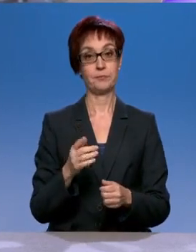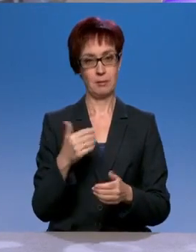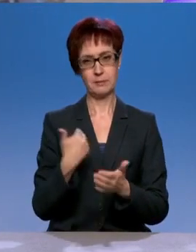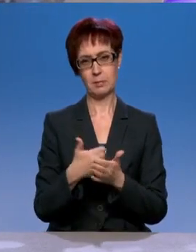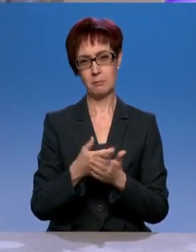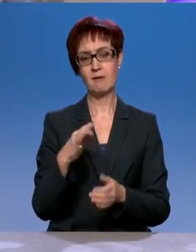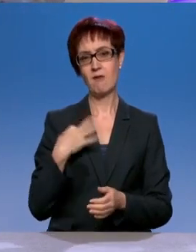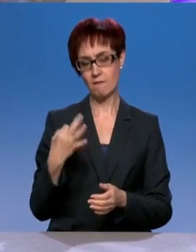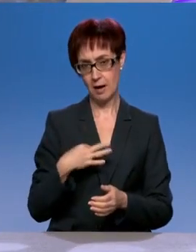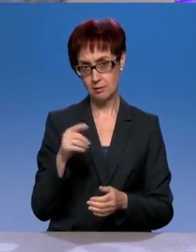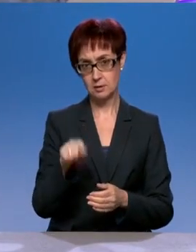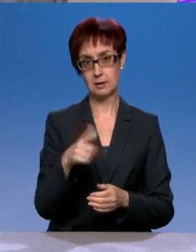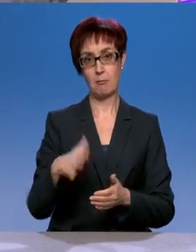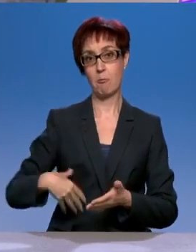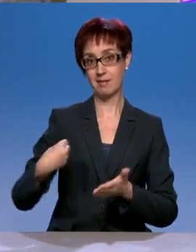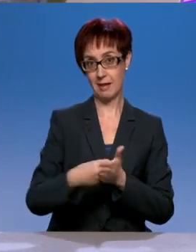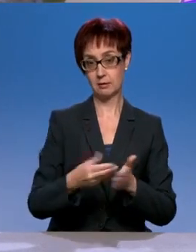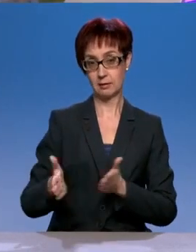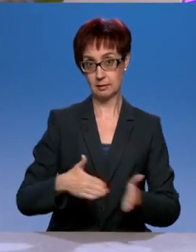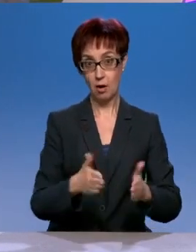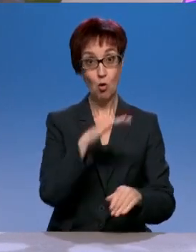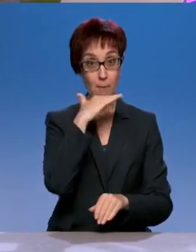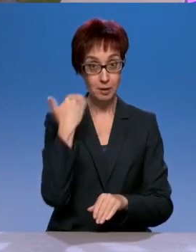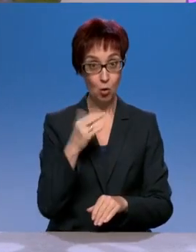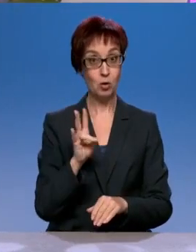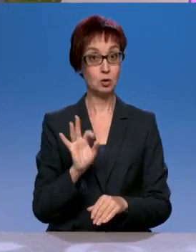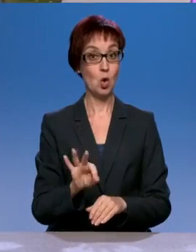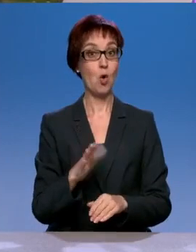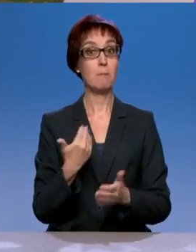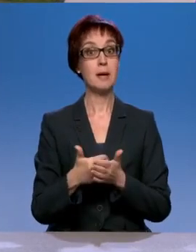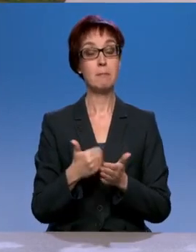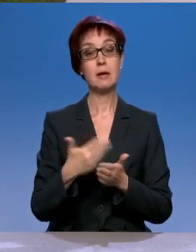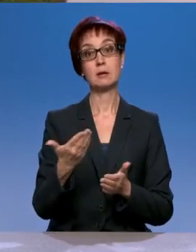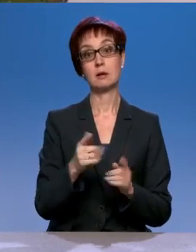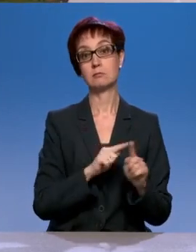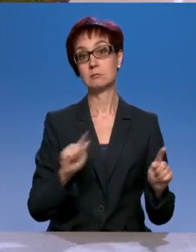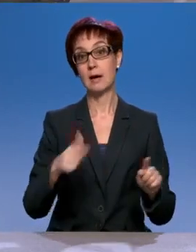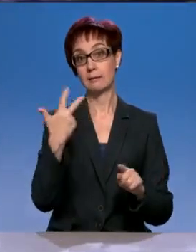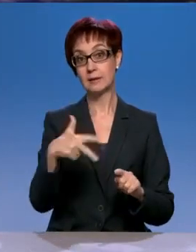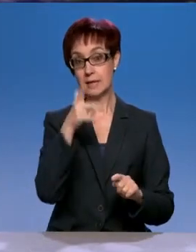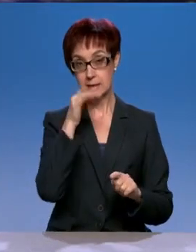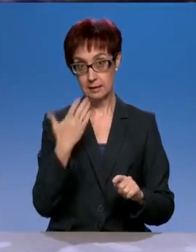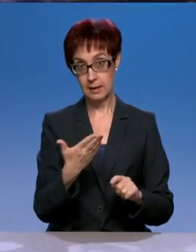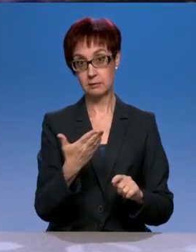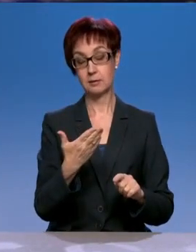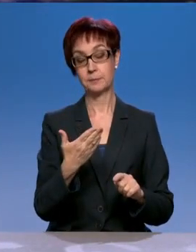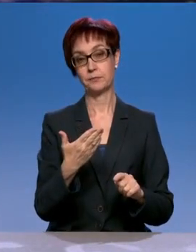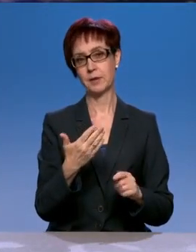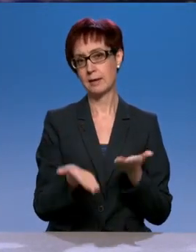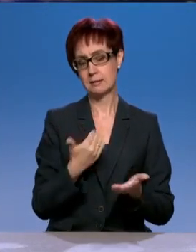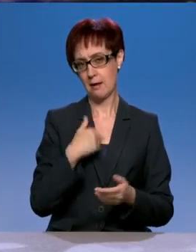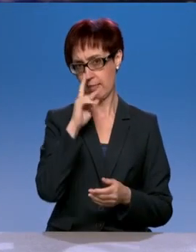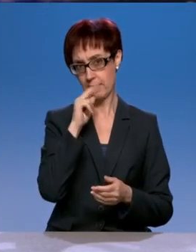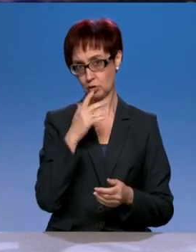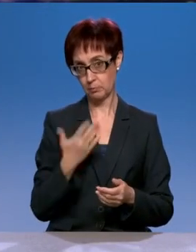платных дорог, как бы там отдается на, по-моему, порядка 30 лет, если мне не изменяет память, я могу